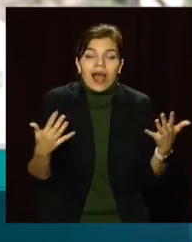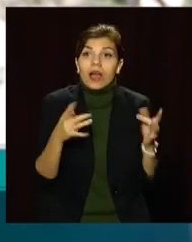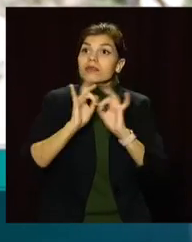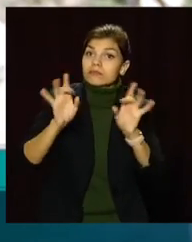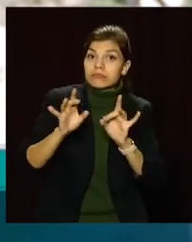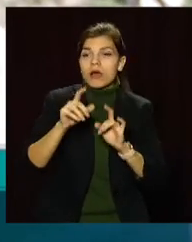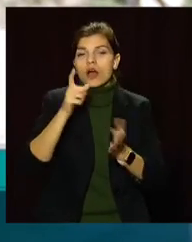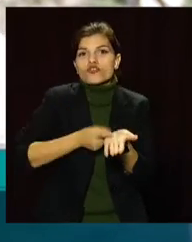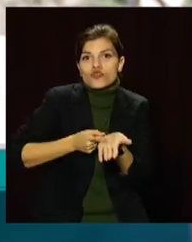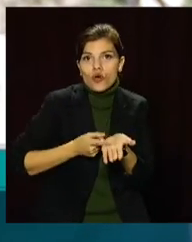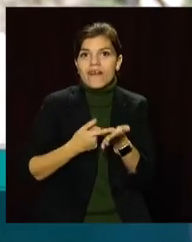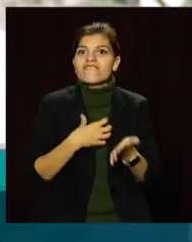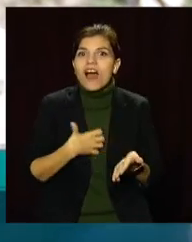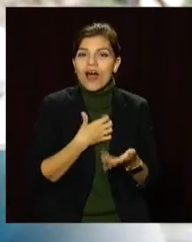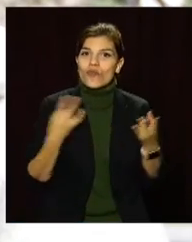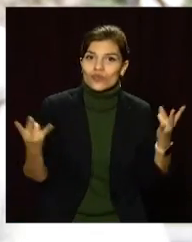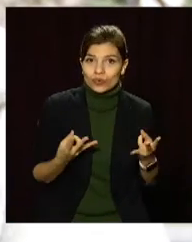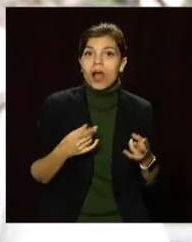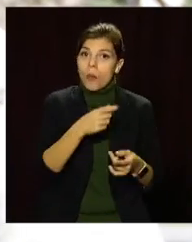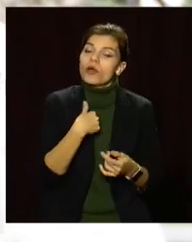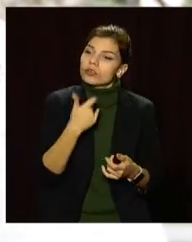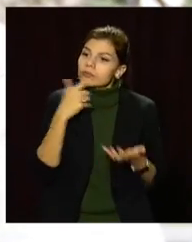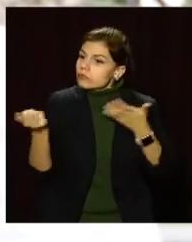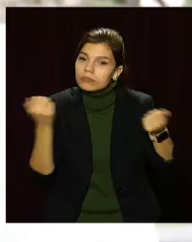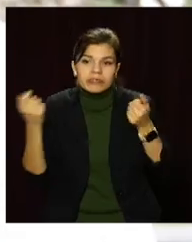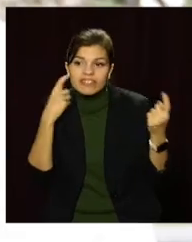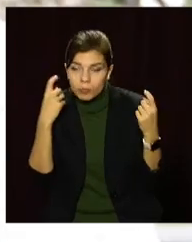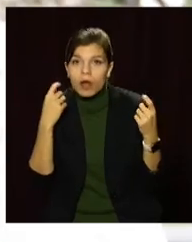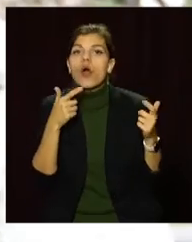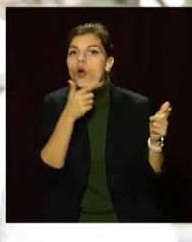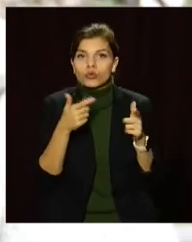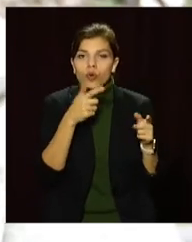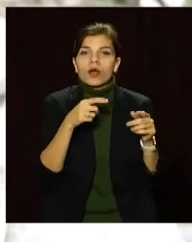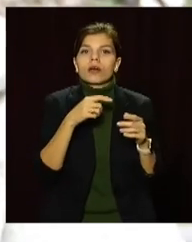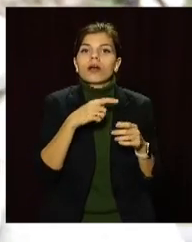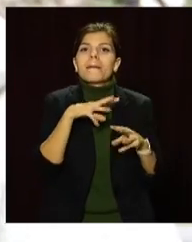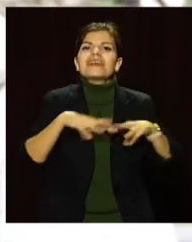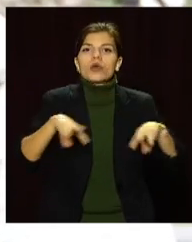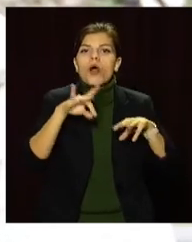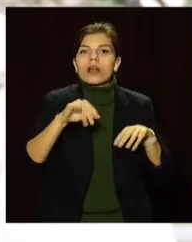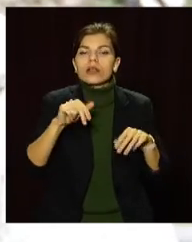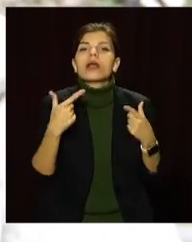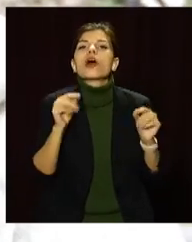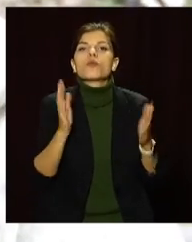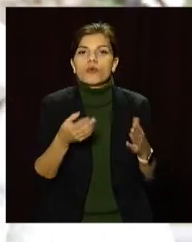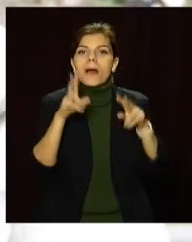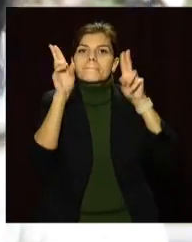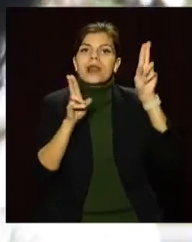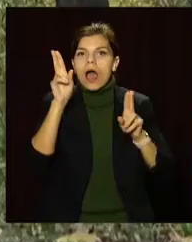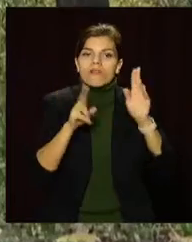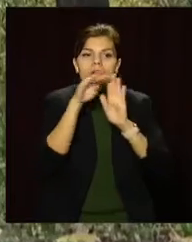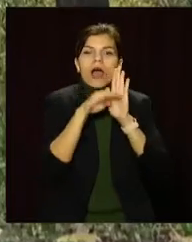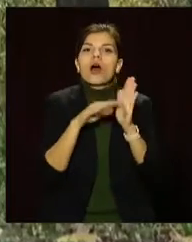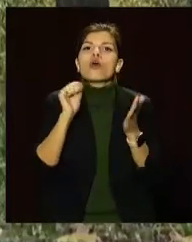процесу. Зараз ми узягальнюємо всі пропозиції отримані, готуємо проєкт рішення міської ради, де будуть викладатися правила в нові